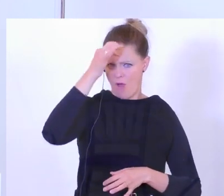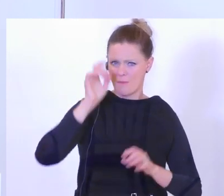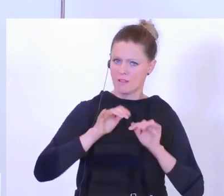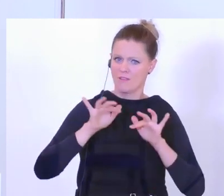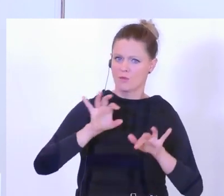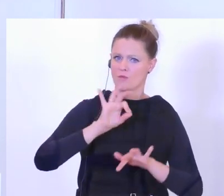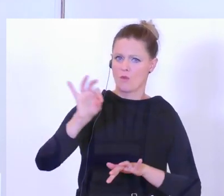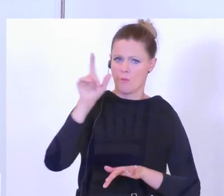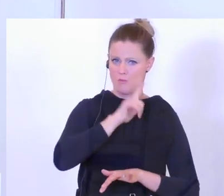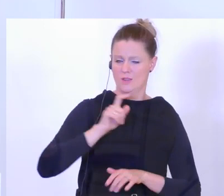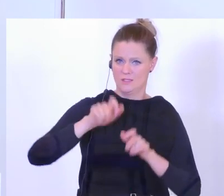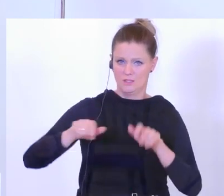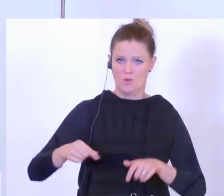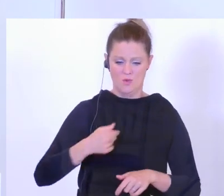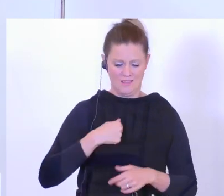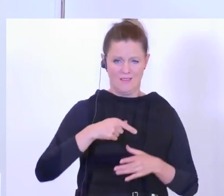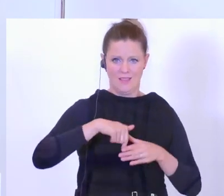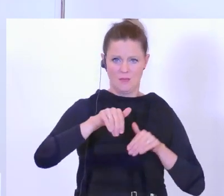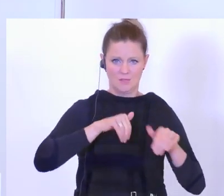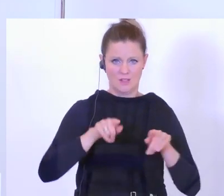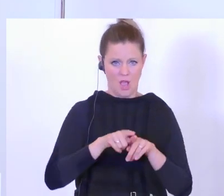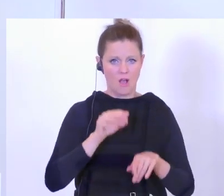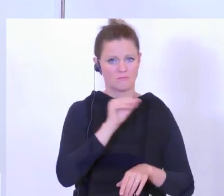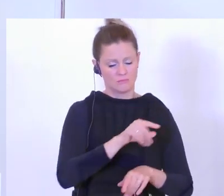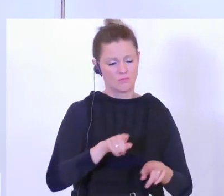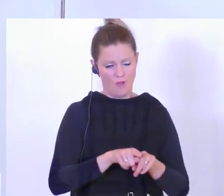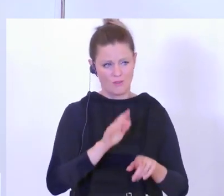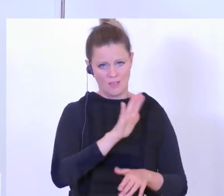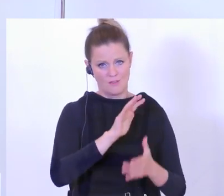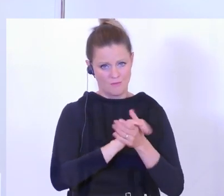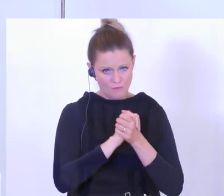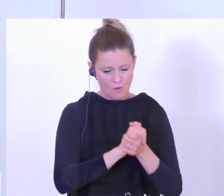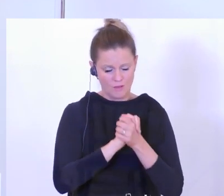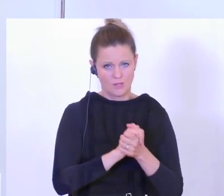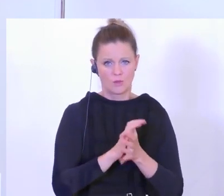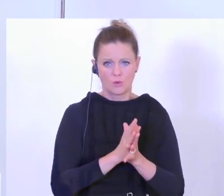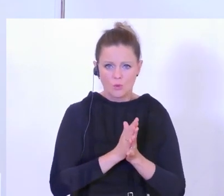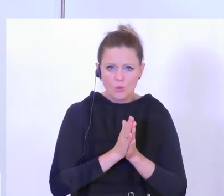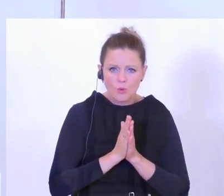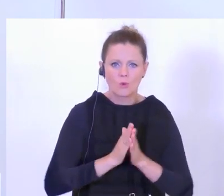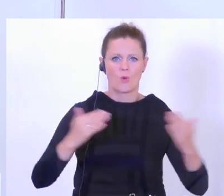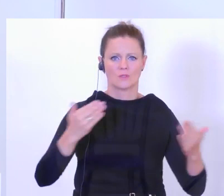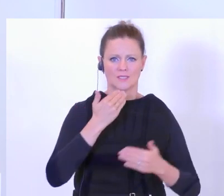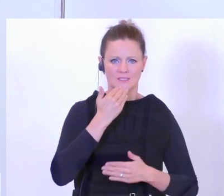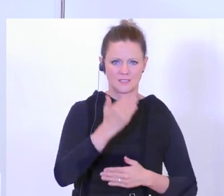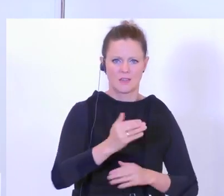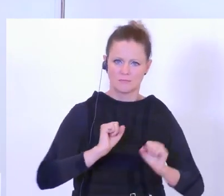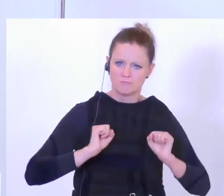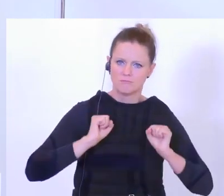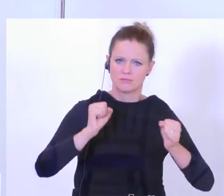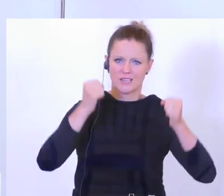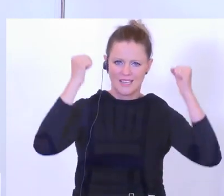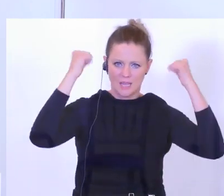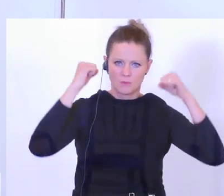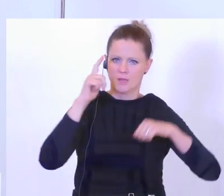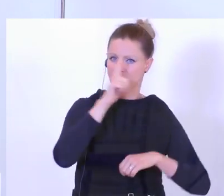Polizisten. Und ich sage es dir als Innenminister, aber ich sage es dir auch als Freund, ein großes Danke für den Einsatz für die Republik, für die Polizei,